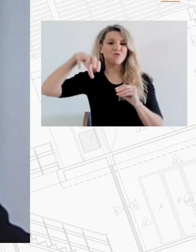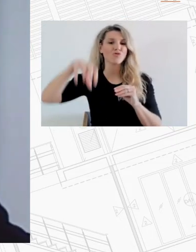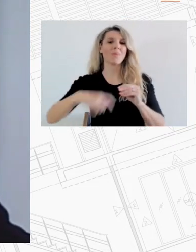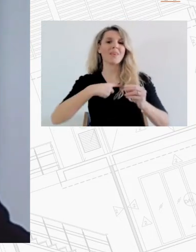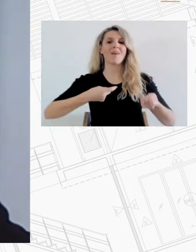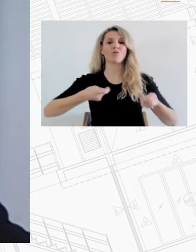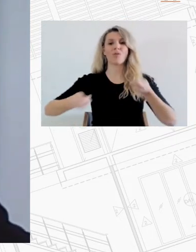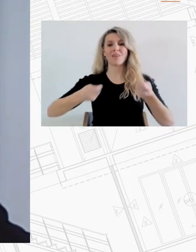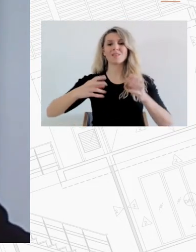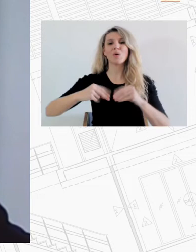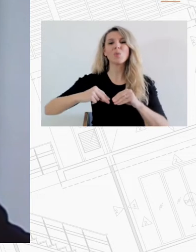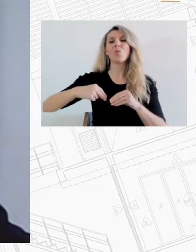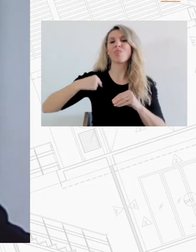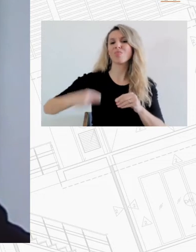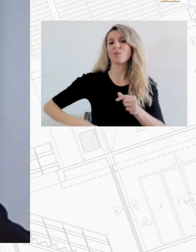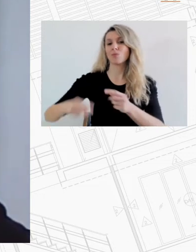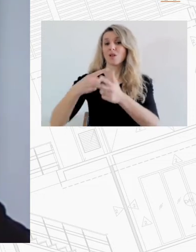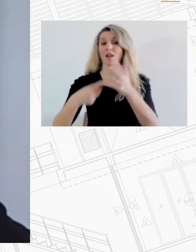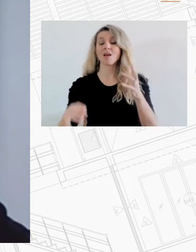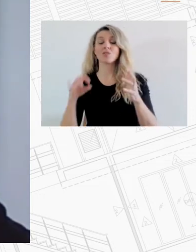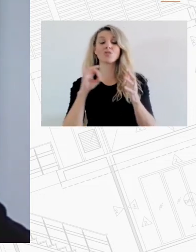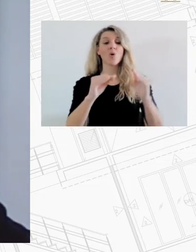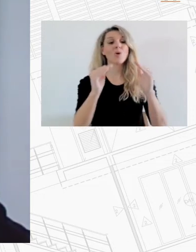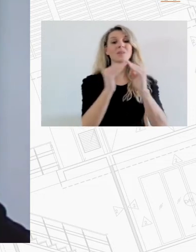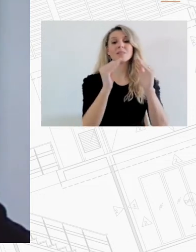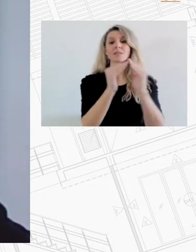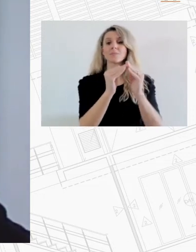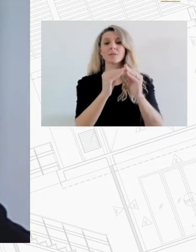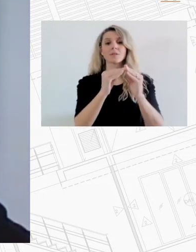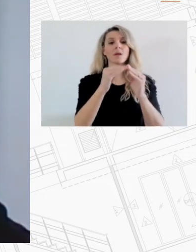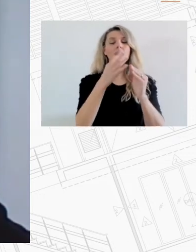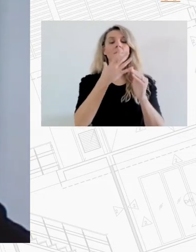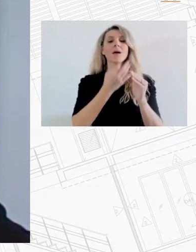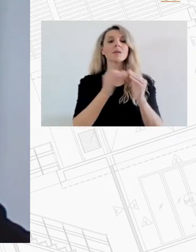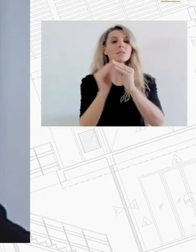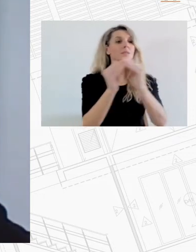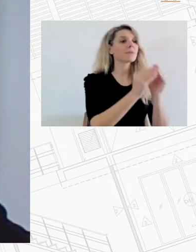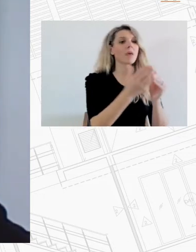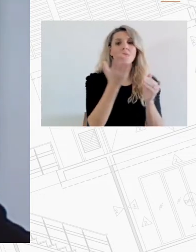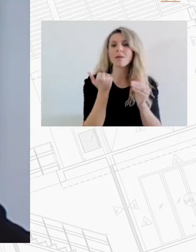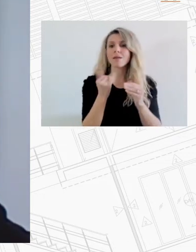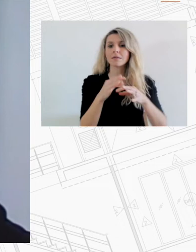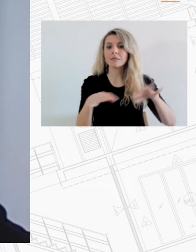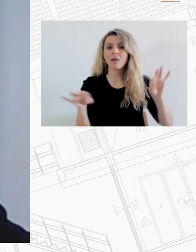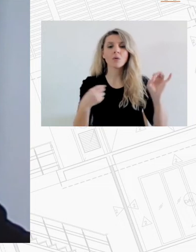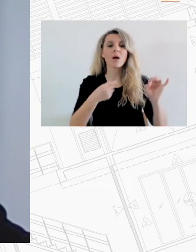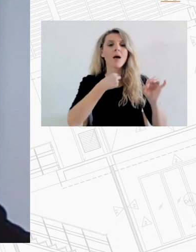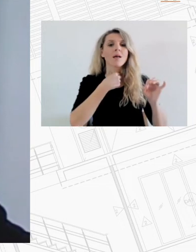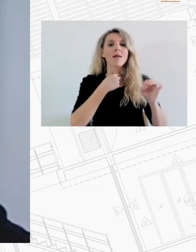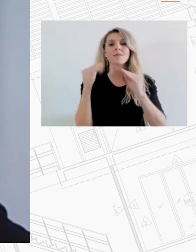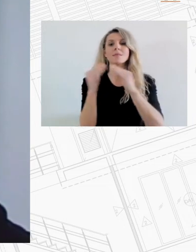αποφερθεί ο στεγαστικός αποκλεισμός που απειλεί όλο και μεγαλύτερο κομμάτι του